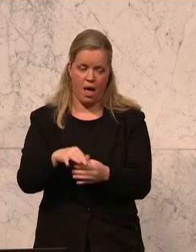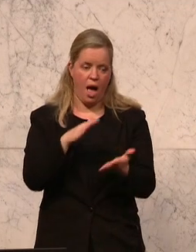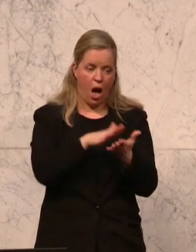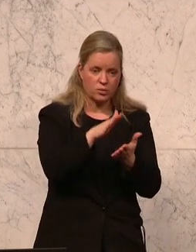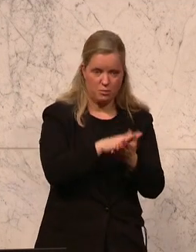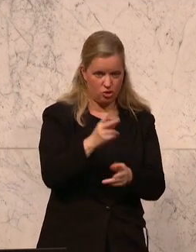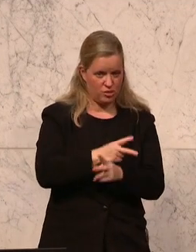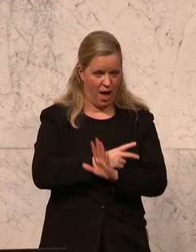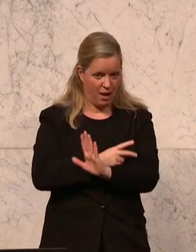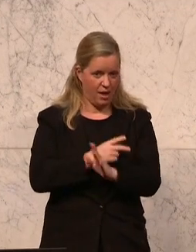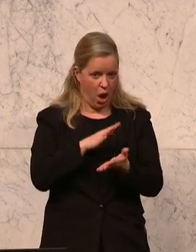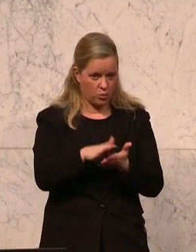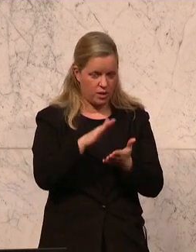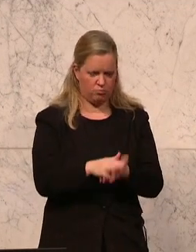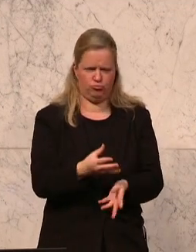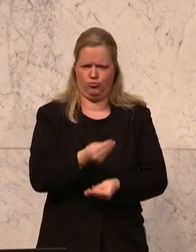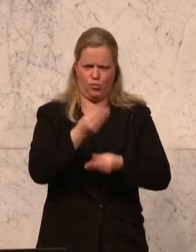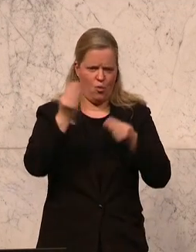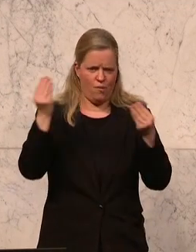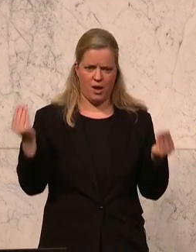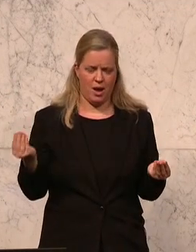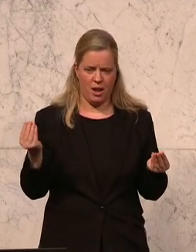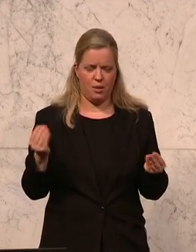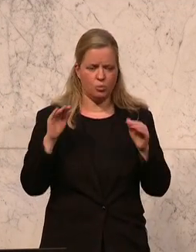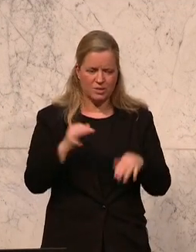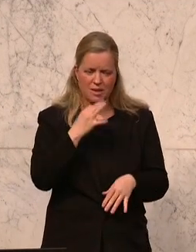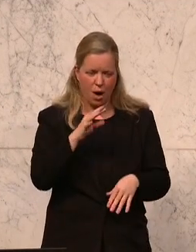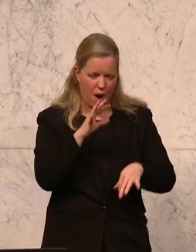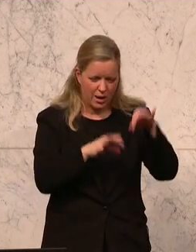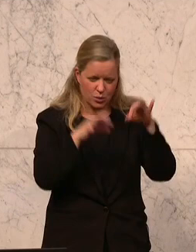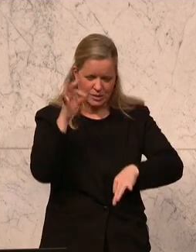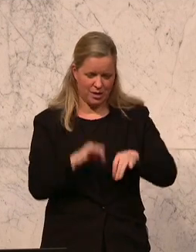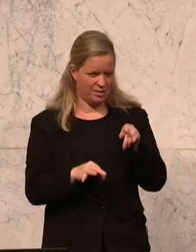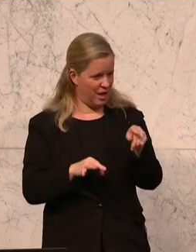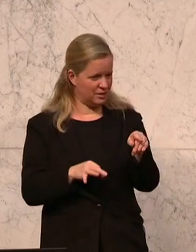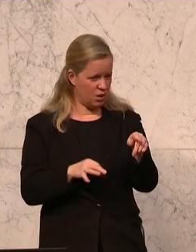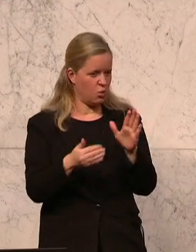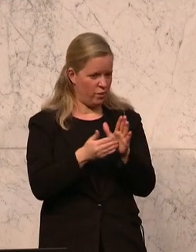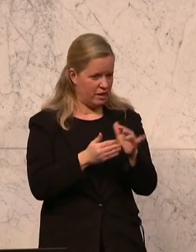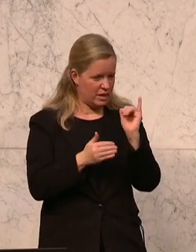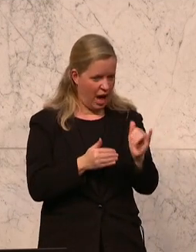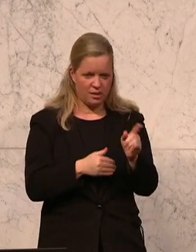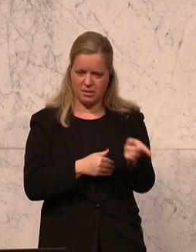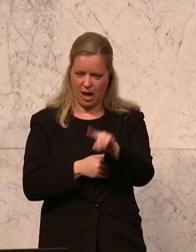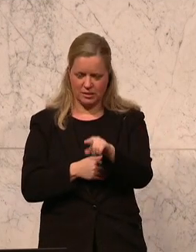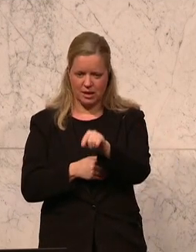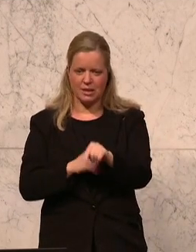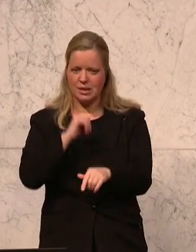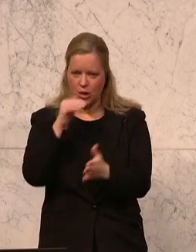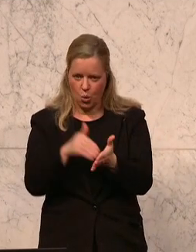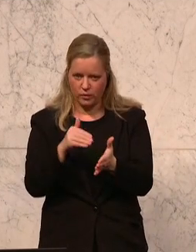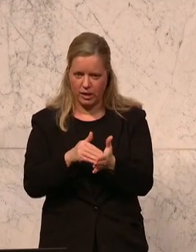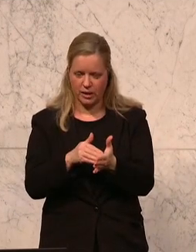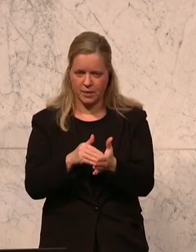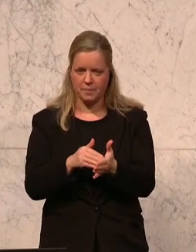des Staates, vollkommen überbordend ist, einmal genau zu analysieren und zu sagen, das ist notwendig, nichts von dem, weil Sie das nicht wollen, weil